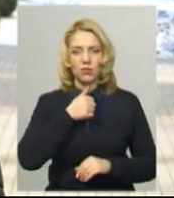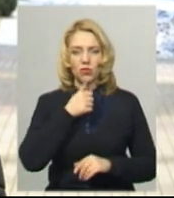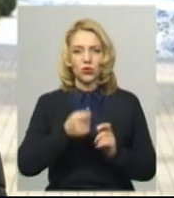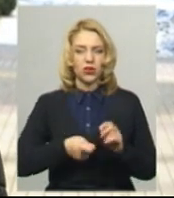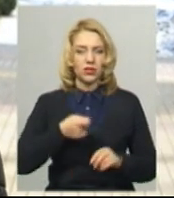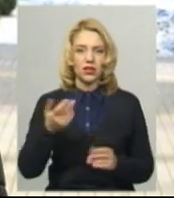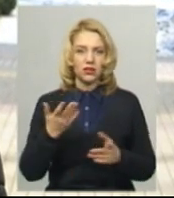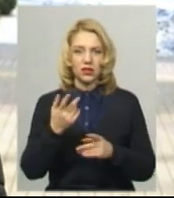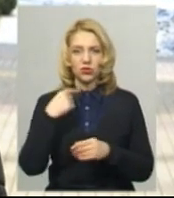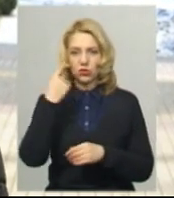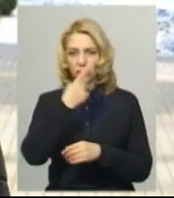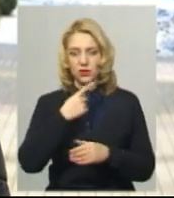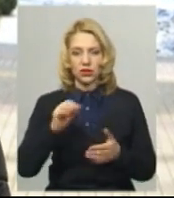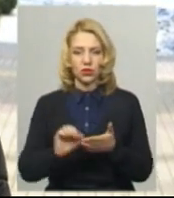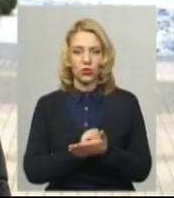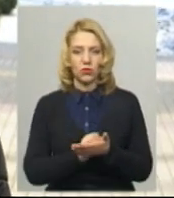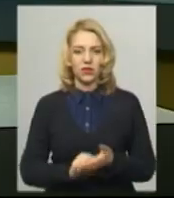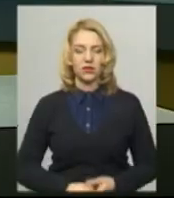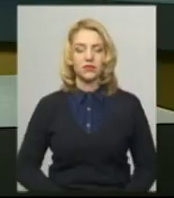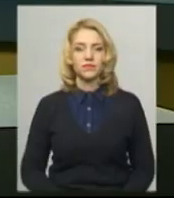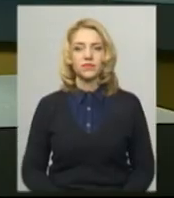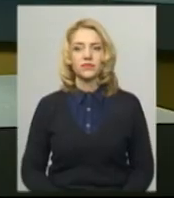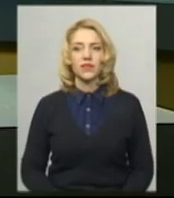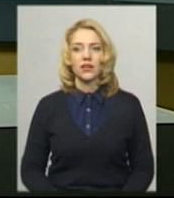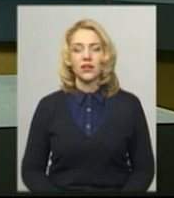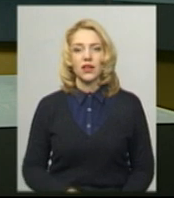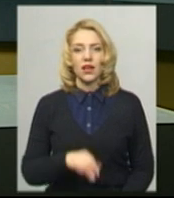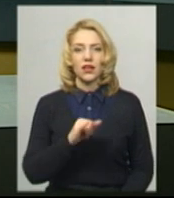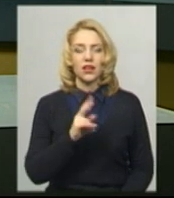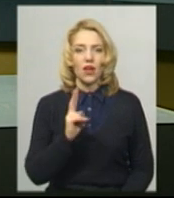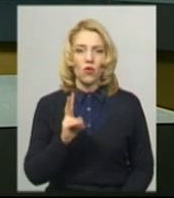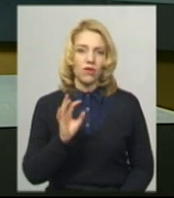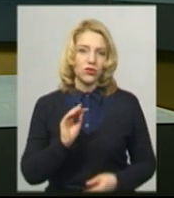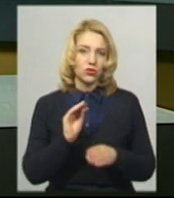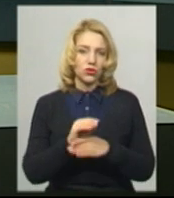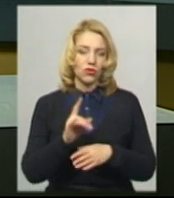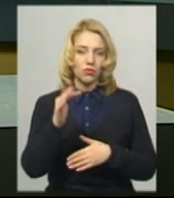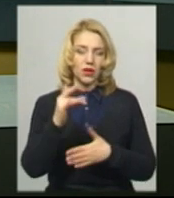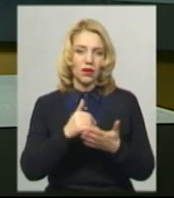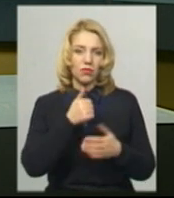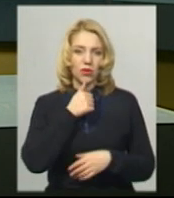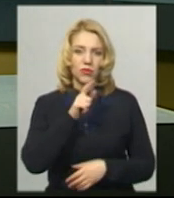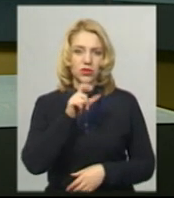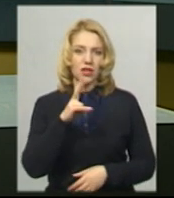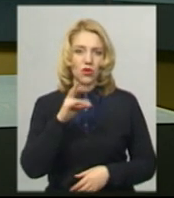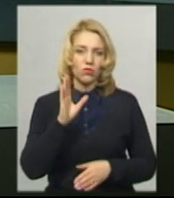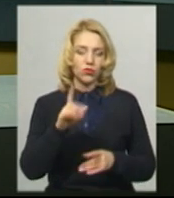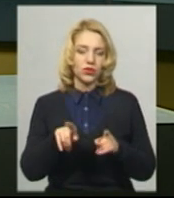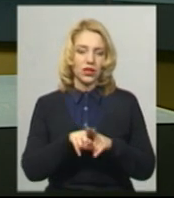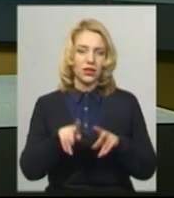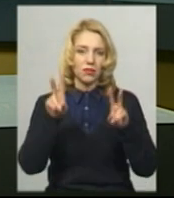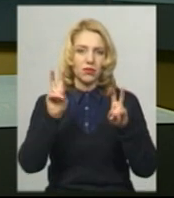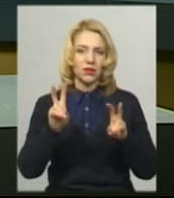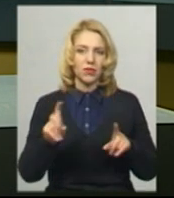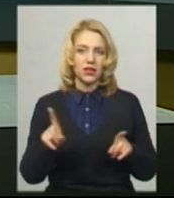якихось особистих документів. Ірина Ковальчук додає, у переліку пробного ЗНО будуть ті предмети, які